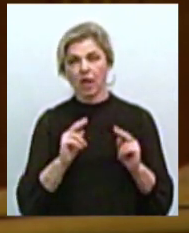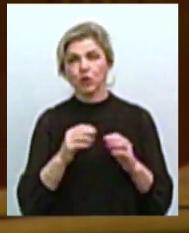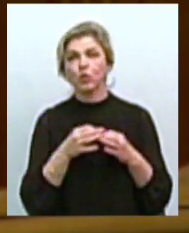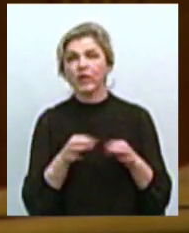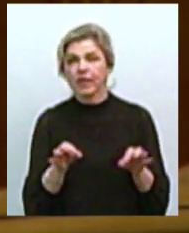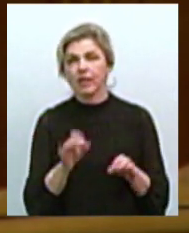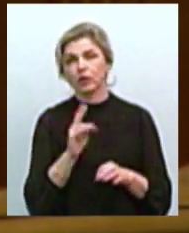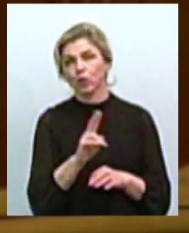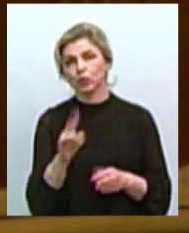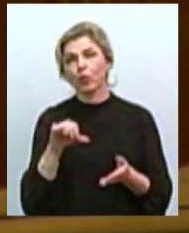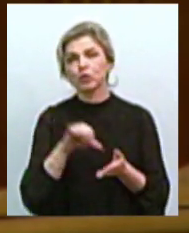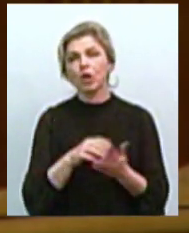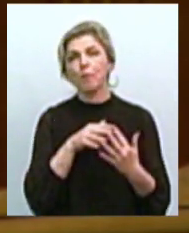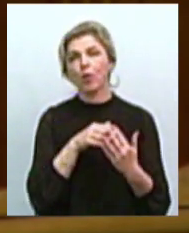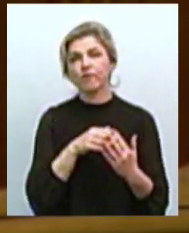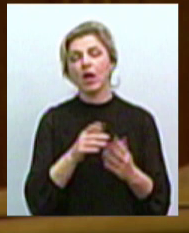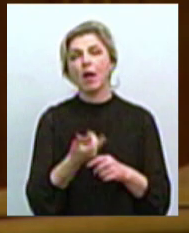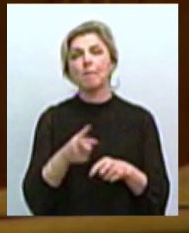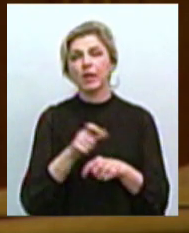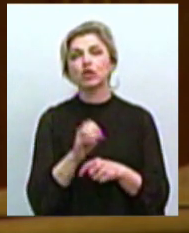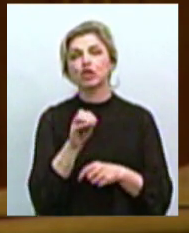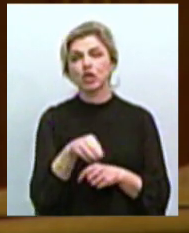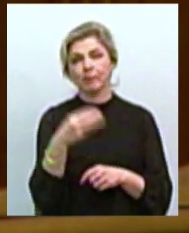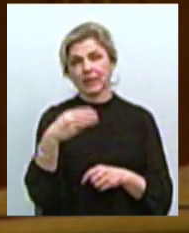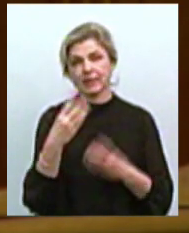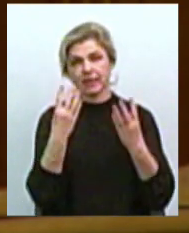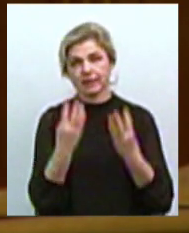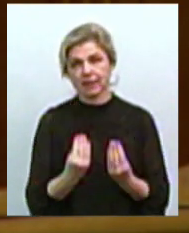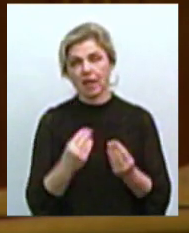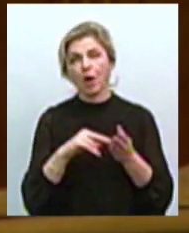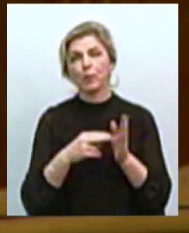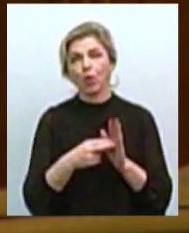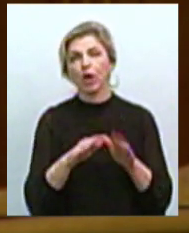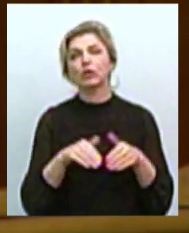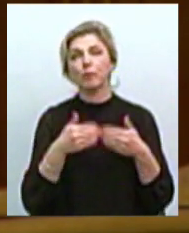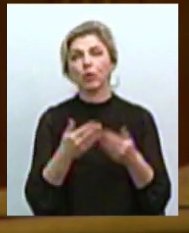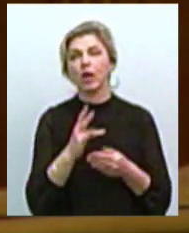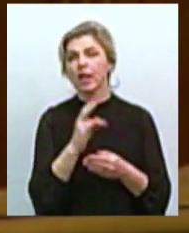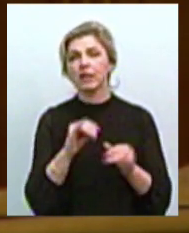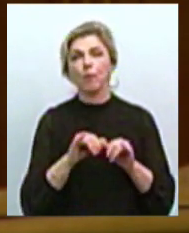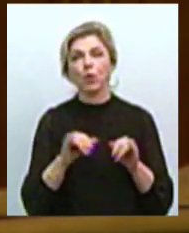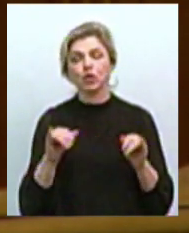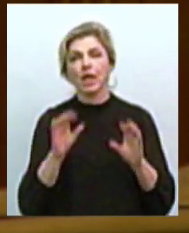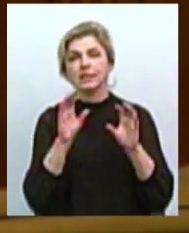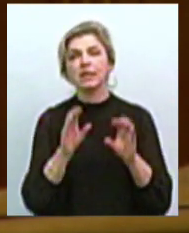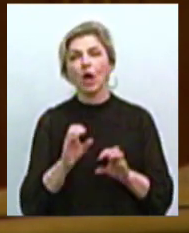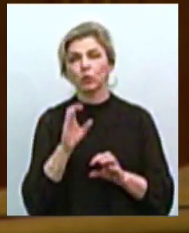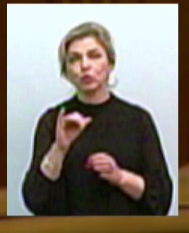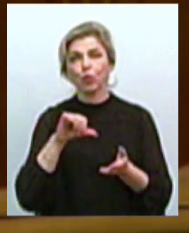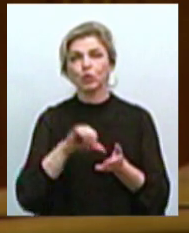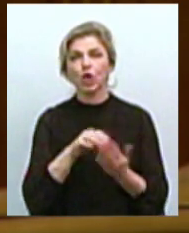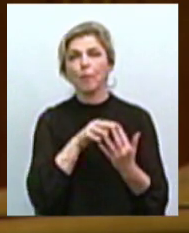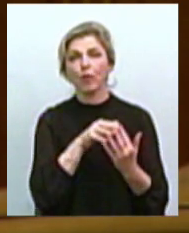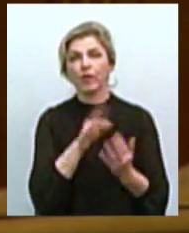хто приймав участь у бойових діях більше, ніж 30 днів. Проєктом також пропонується не поширювати статус учасника бойових дій